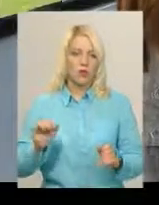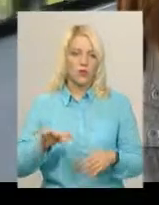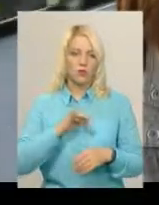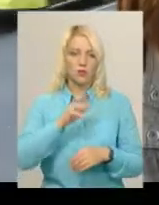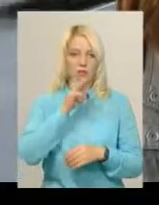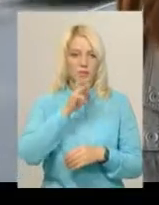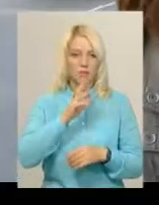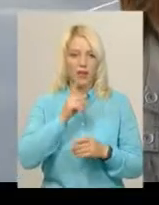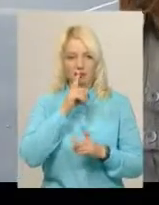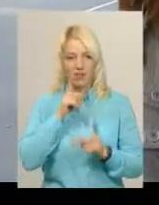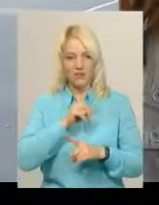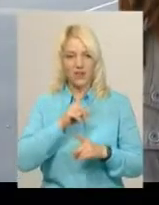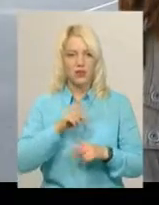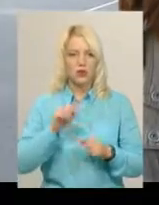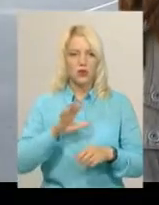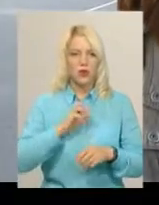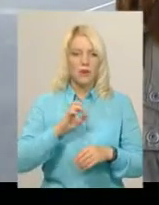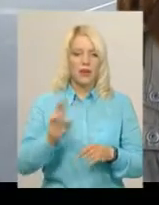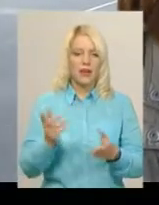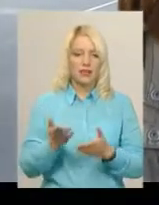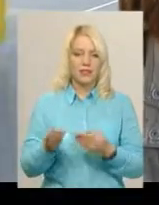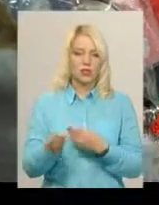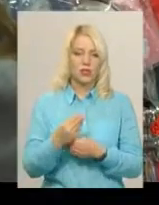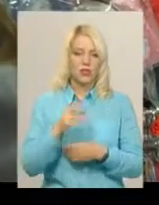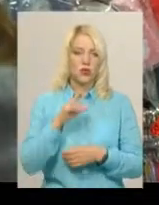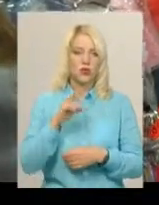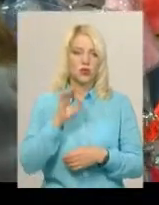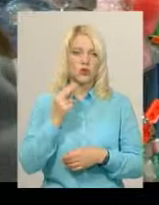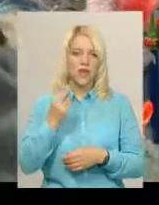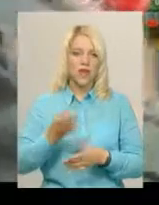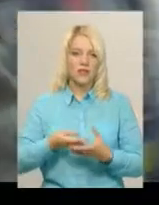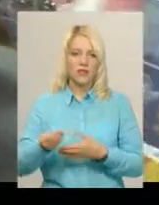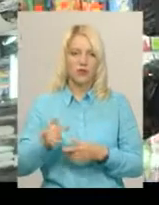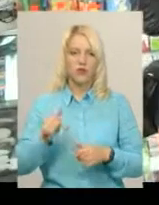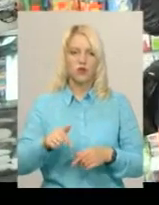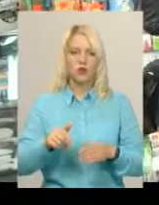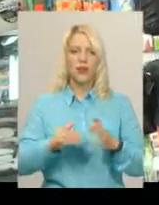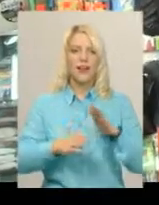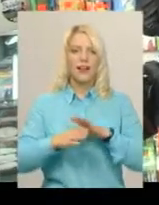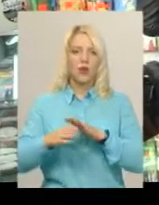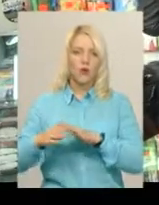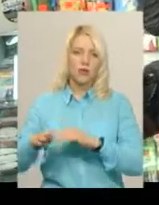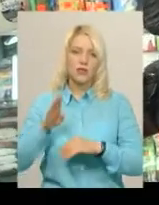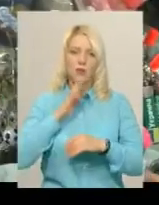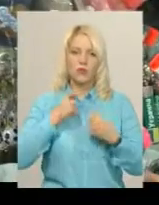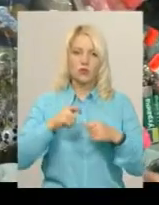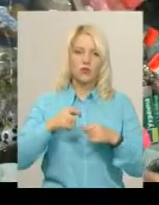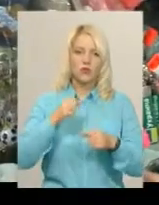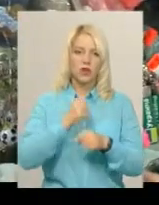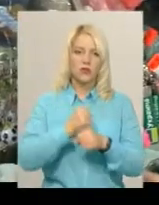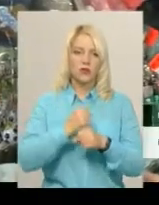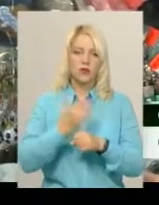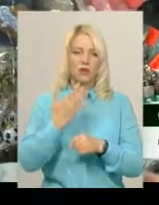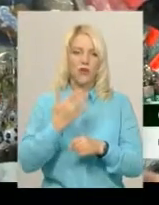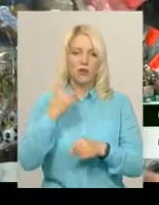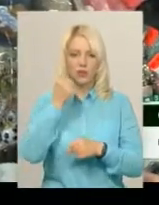зарплата не така велика. Можливо, якісь додаткові соціальні виплати. У цьому кіоску продавчиня Олена Кляшторна працює 5 років. Працюю на